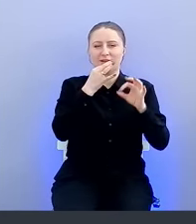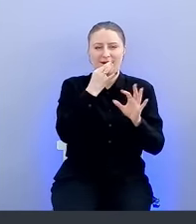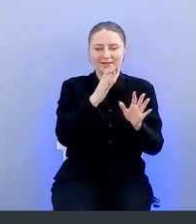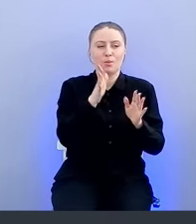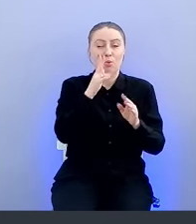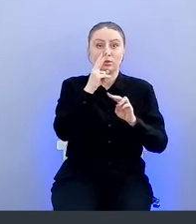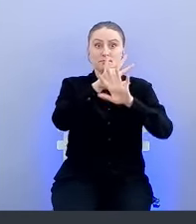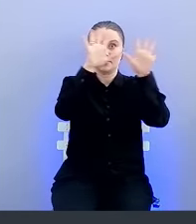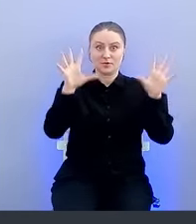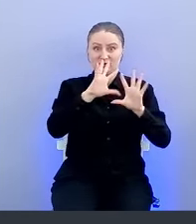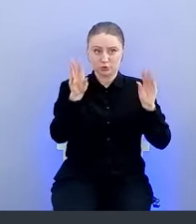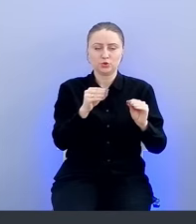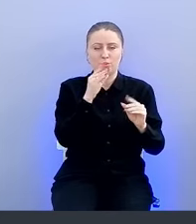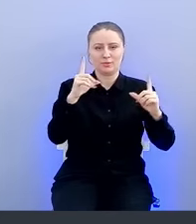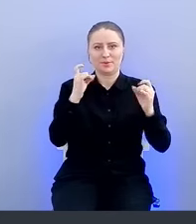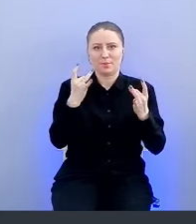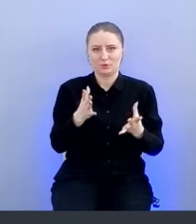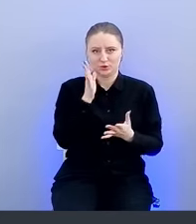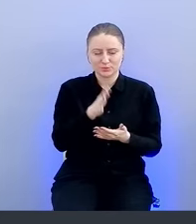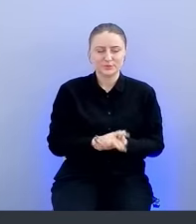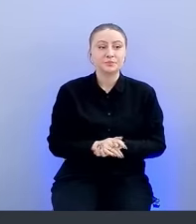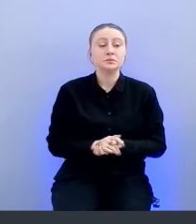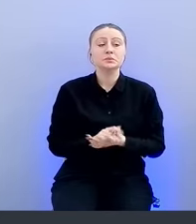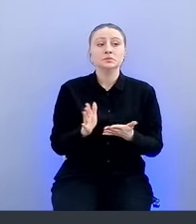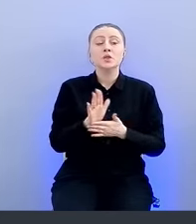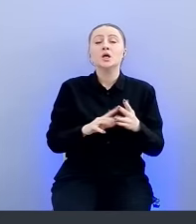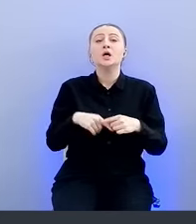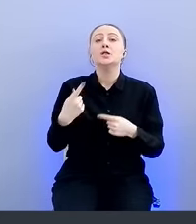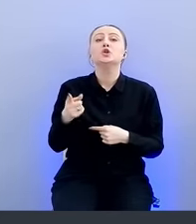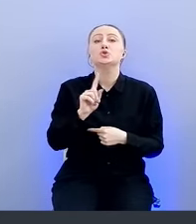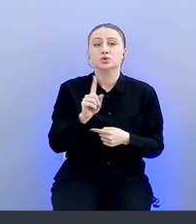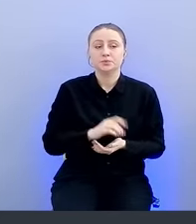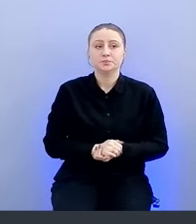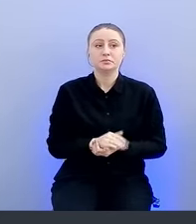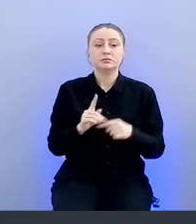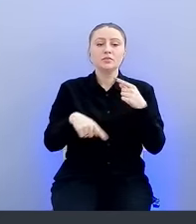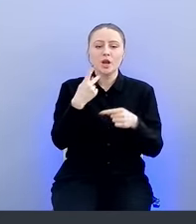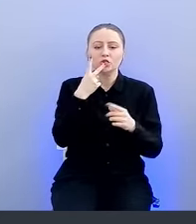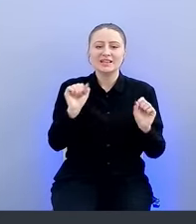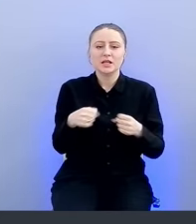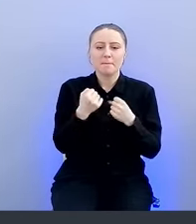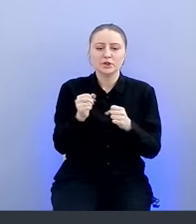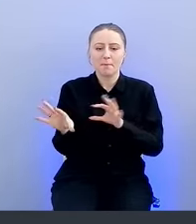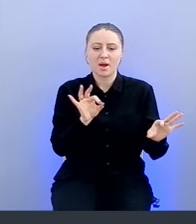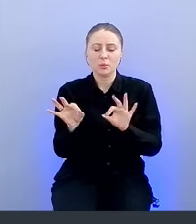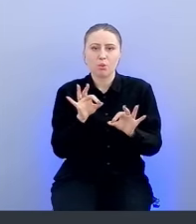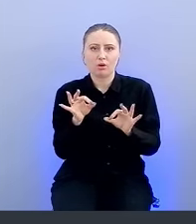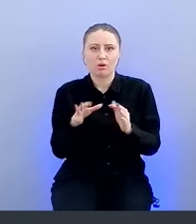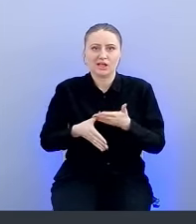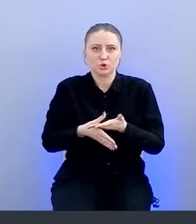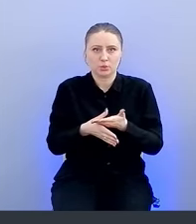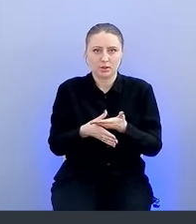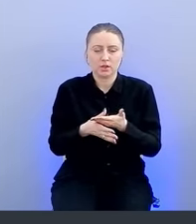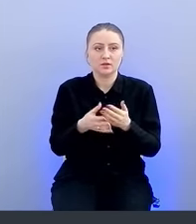самом деле. Что начинается дальше? Начинается дальше этап динамического подбора инструментов. То есть у нас